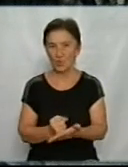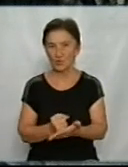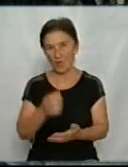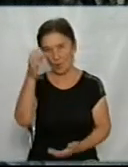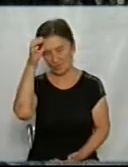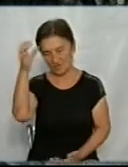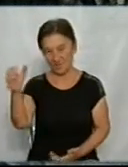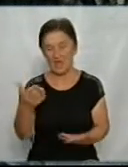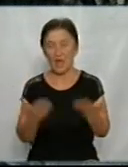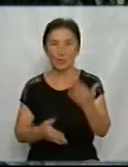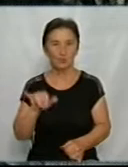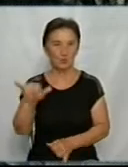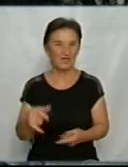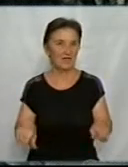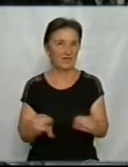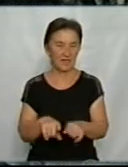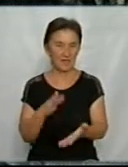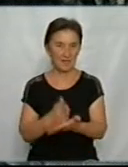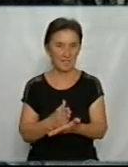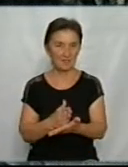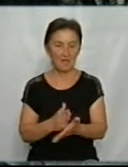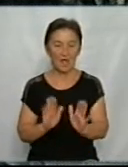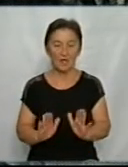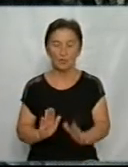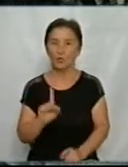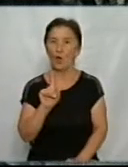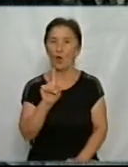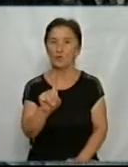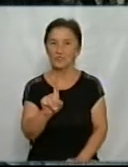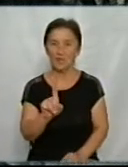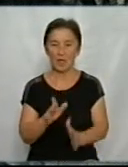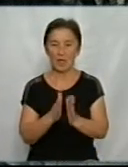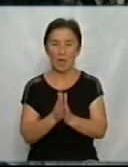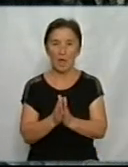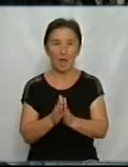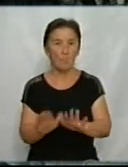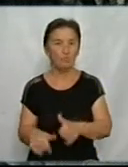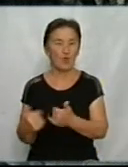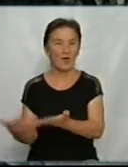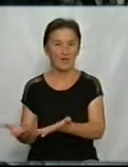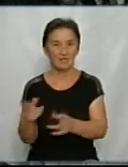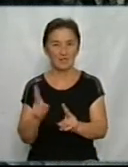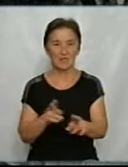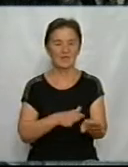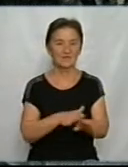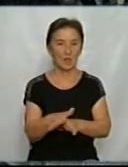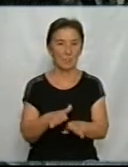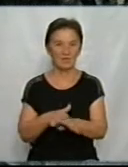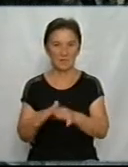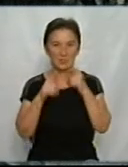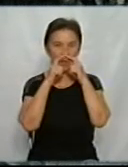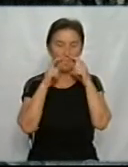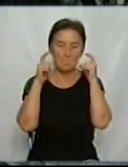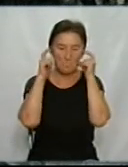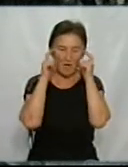якщо такі є в них. Лише єдине прохання до батьків – забезпечувати учнів і студентів масками